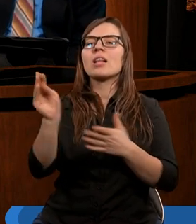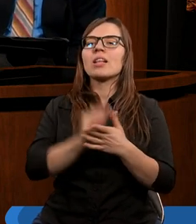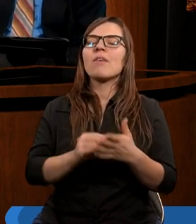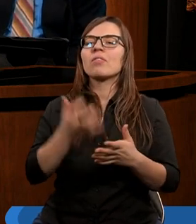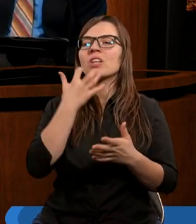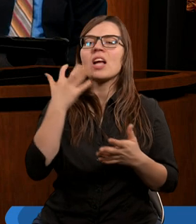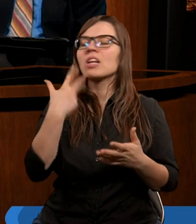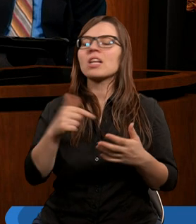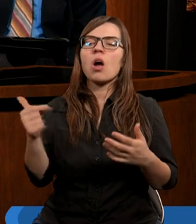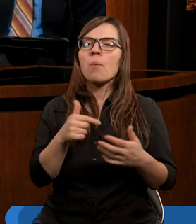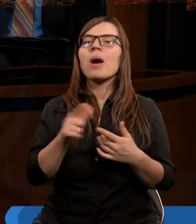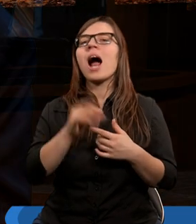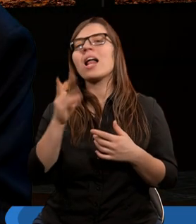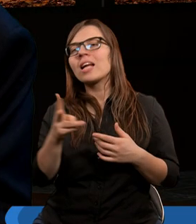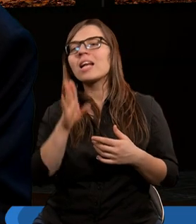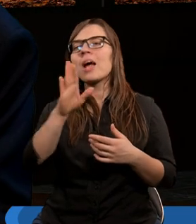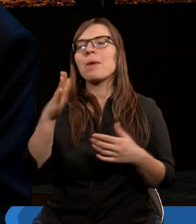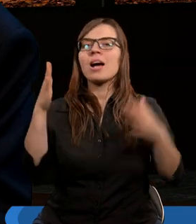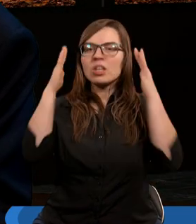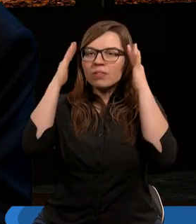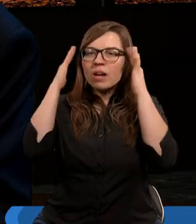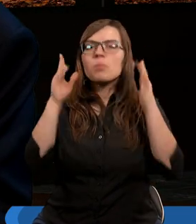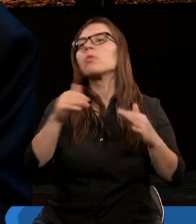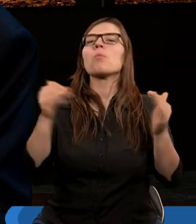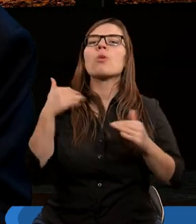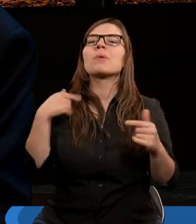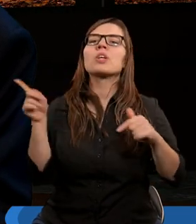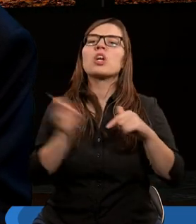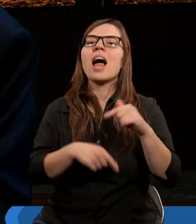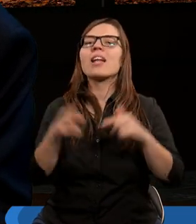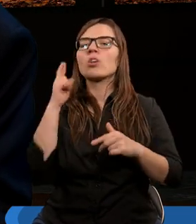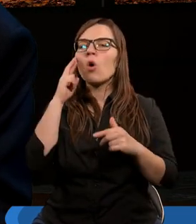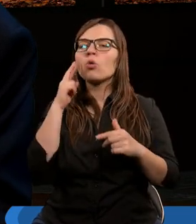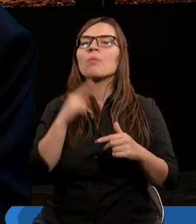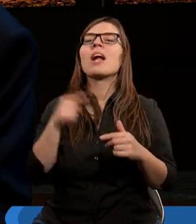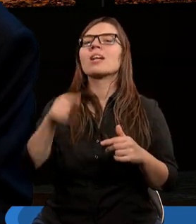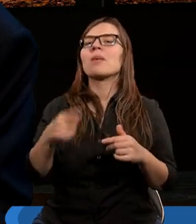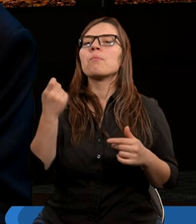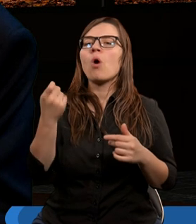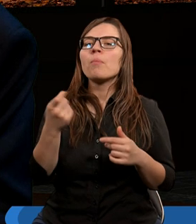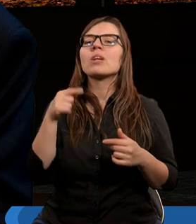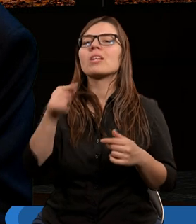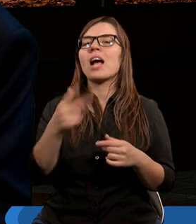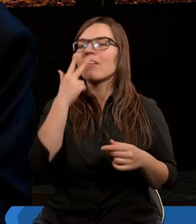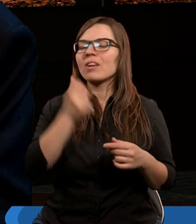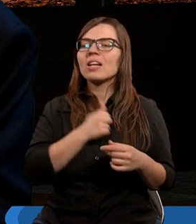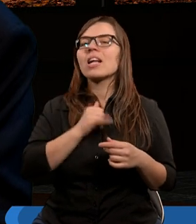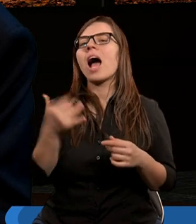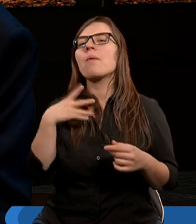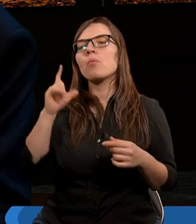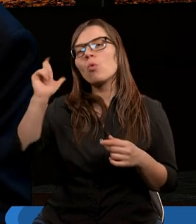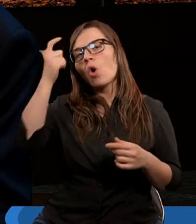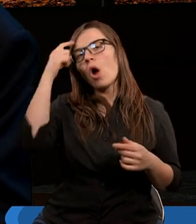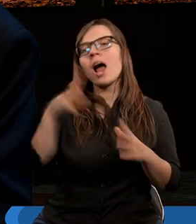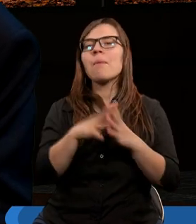wcześniej, że nie obowiązuje, ale jednak ma świadomość, że może być źle zrozumiany i w tym momencie wyjaśnia bardzo wyraźnie, jaka